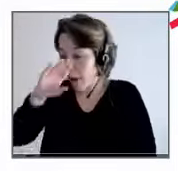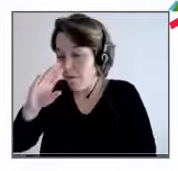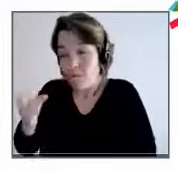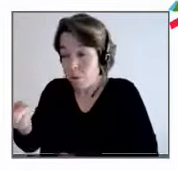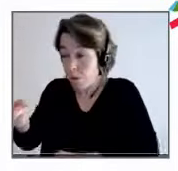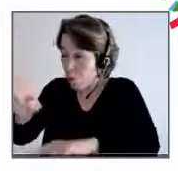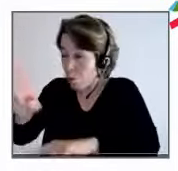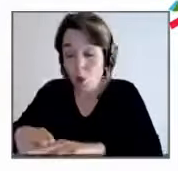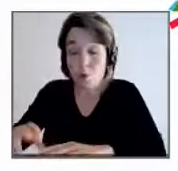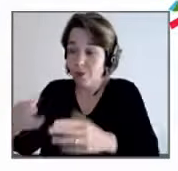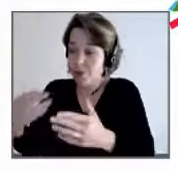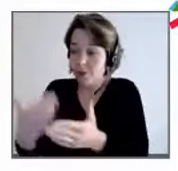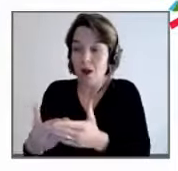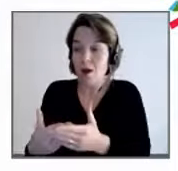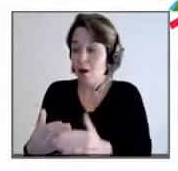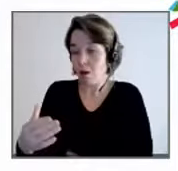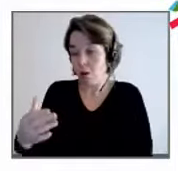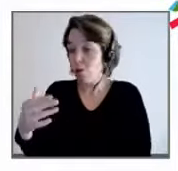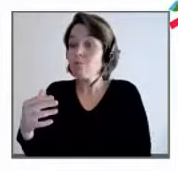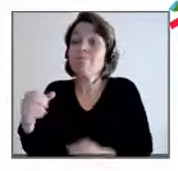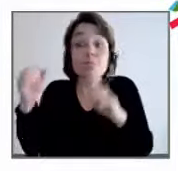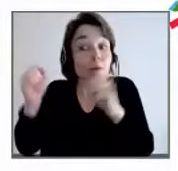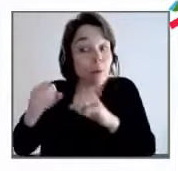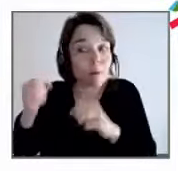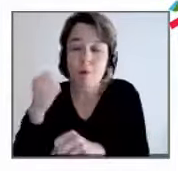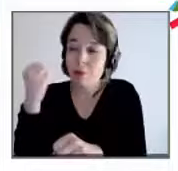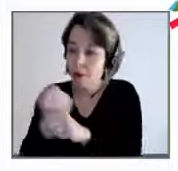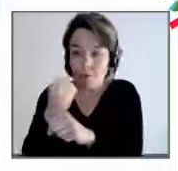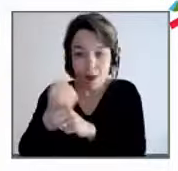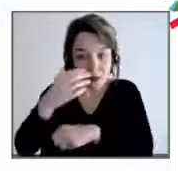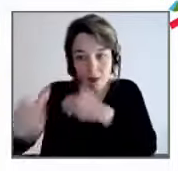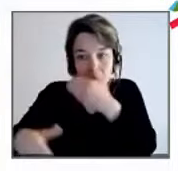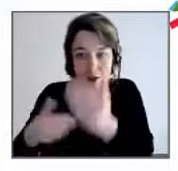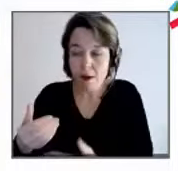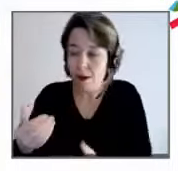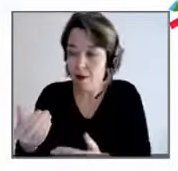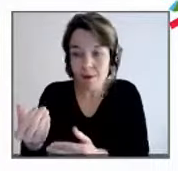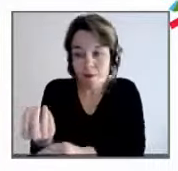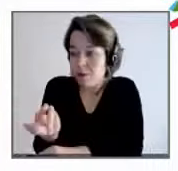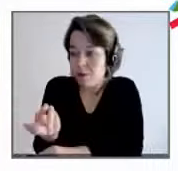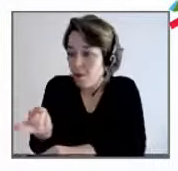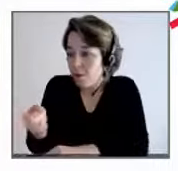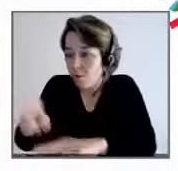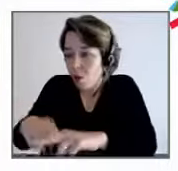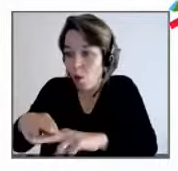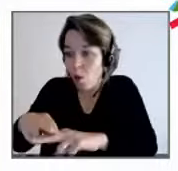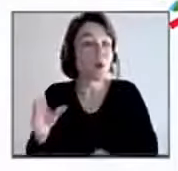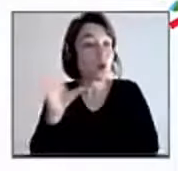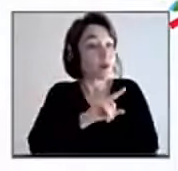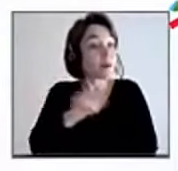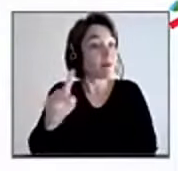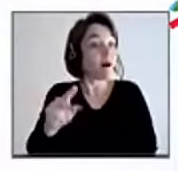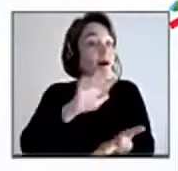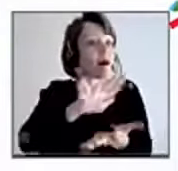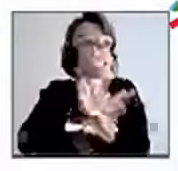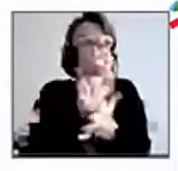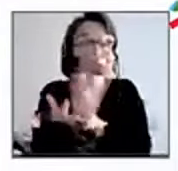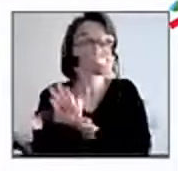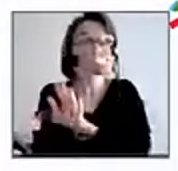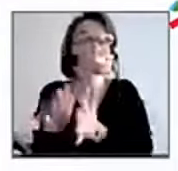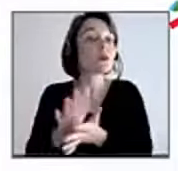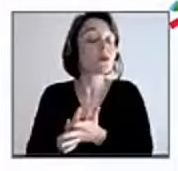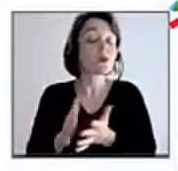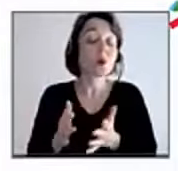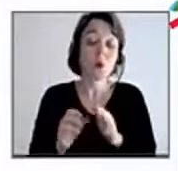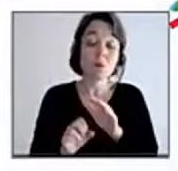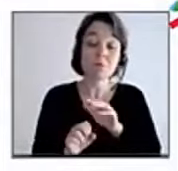que la mort est une éventualité de chaque action. Les associations, quand vous regardez les associations, à partir de quoi elles émergent, très souvent, c